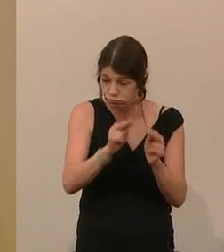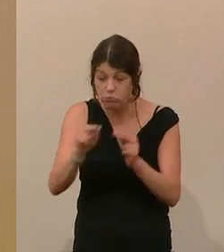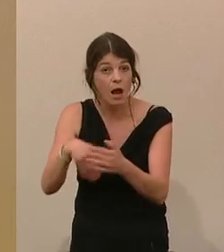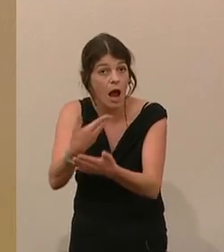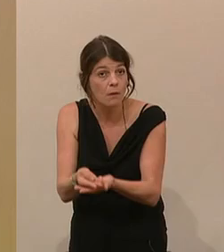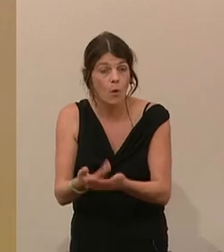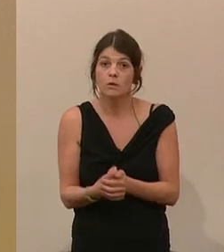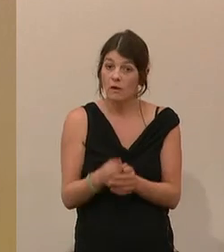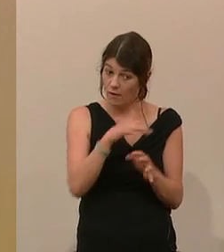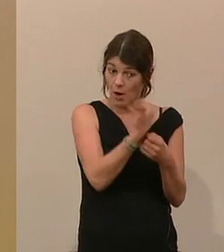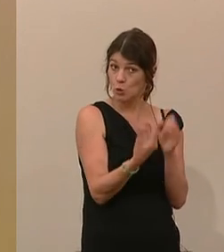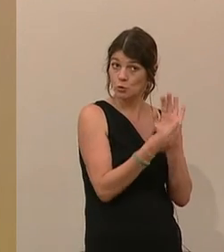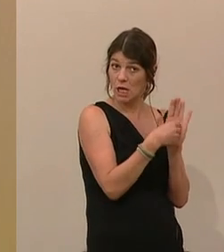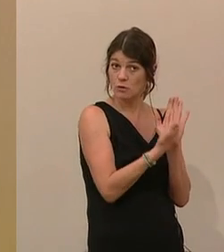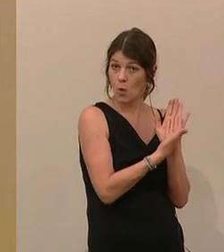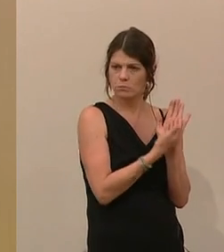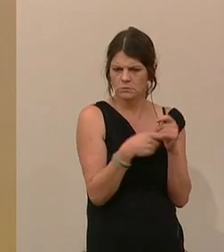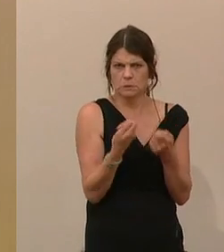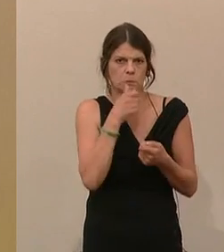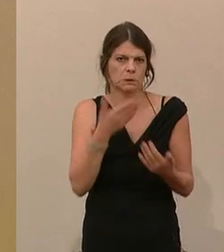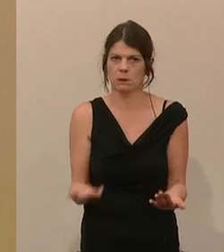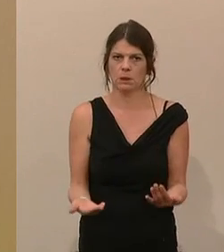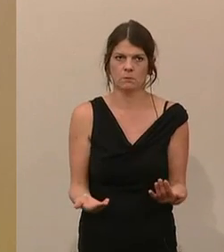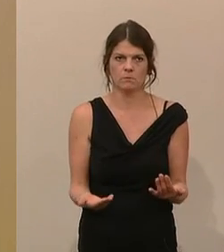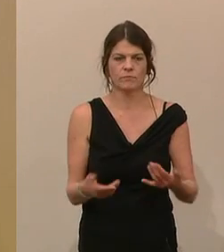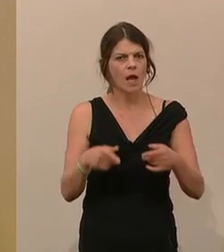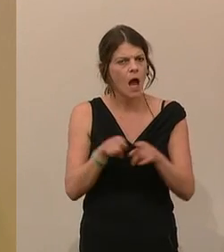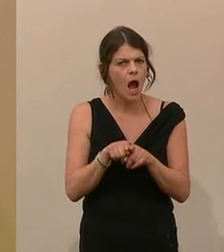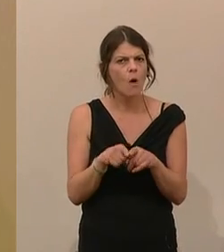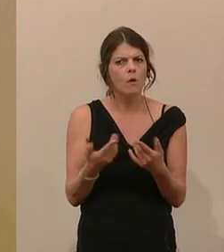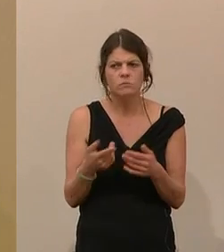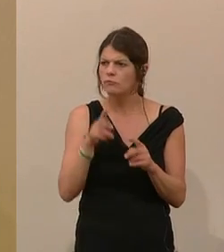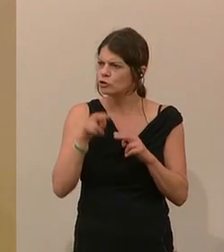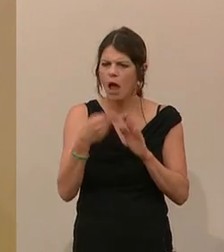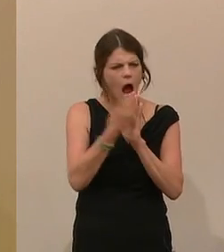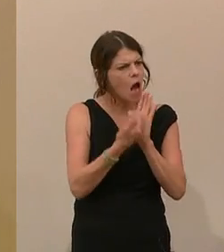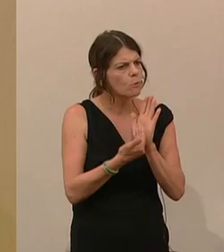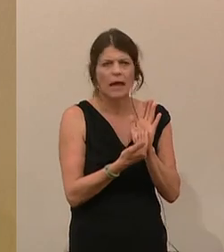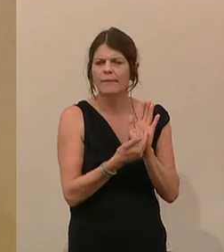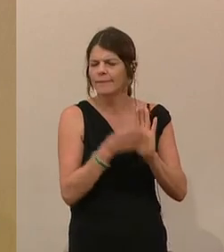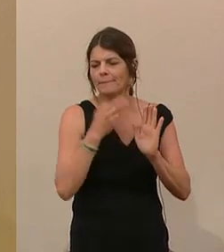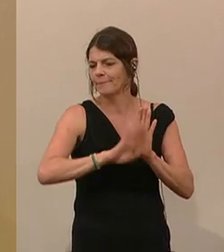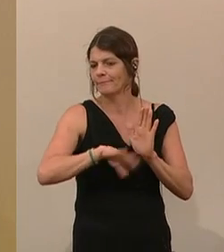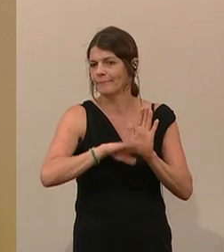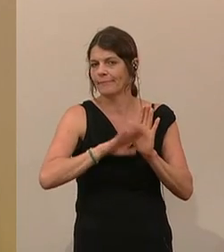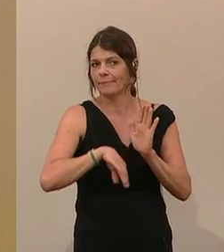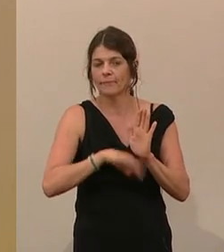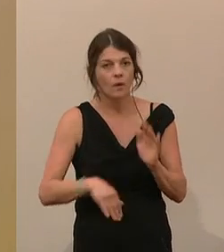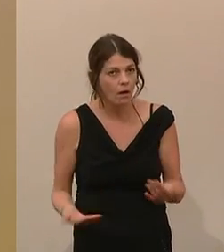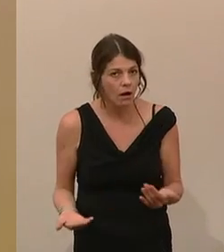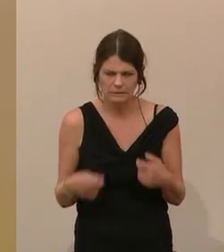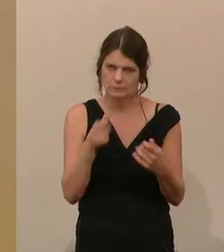sieht die Verfassung vor. Und es kann nicht sein, dass auch alle anderen Argumente sozusagen beiseite gelassen werden.